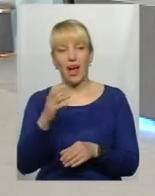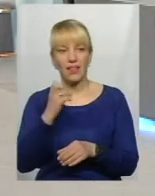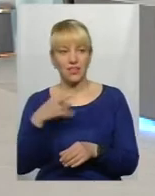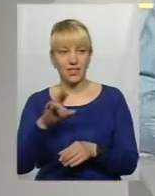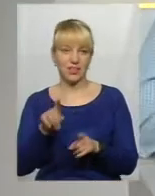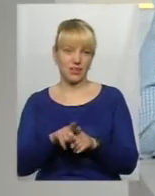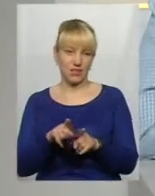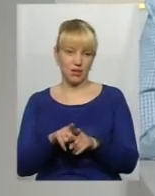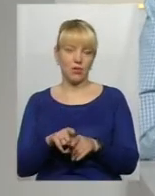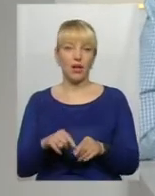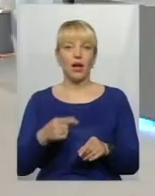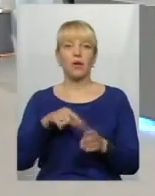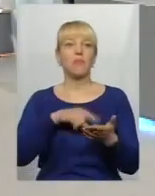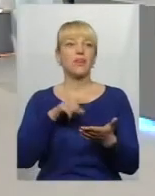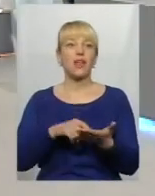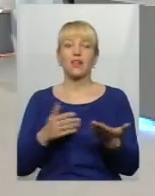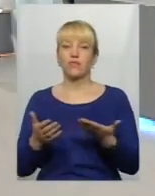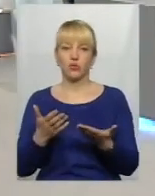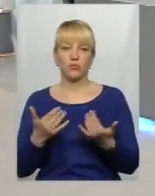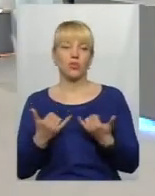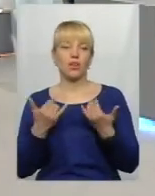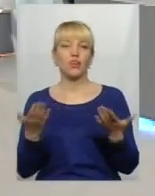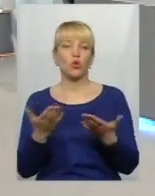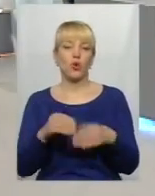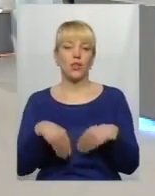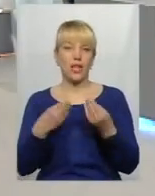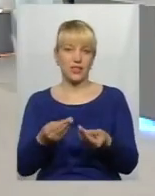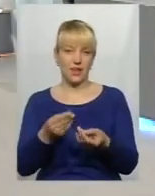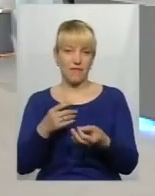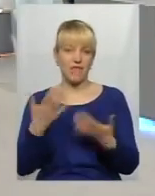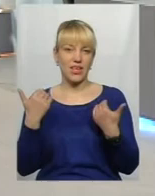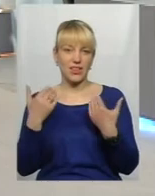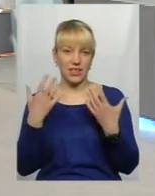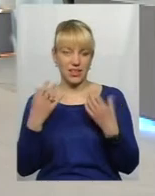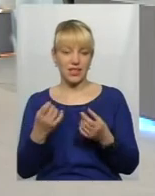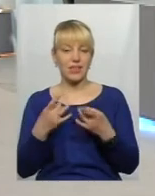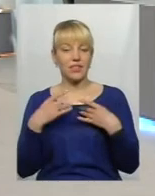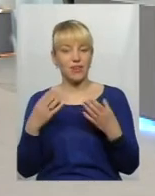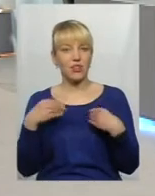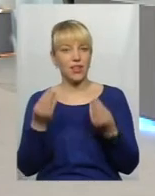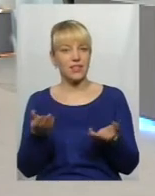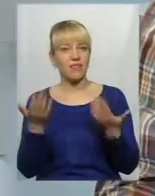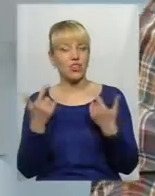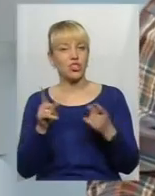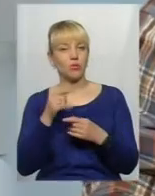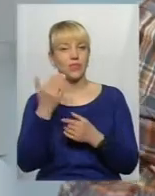дивіться, питання ось чому, для чого дається вихідний? На свято дається вихідний, щоб ти посвяткував.